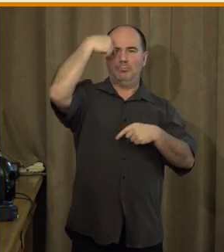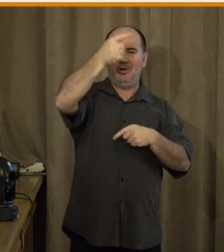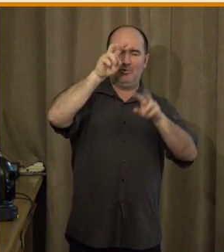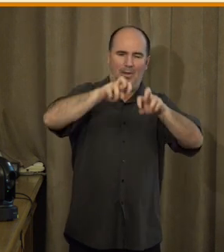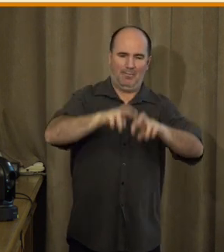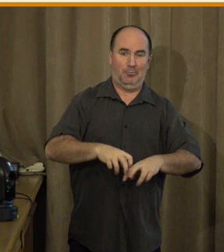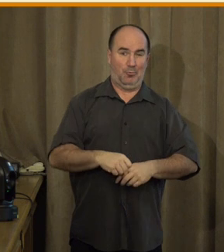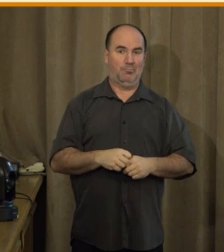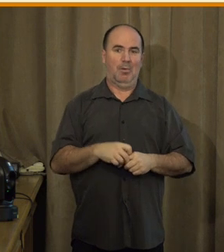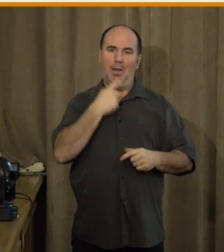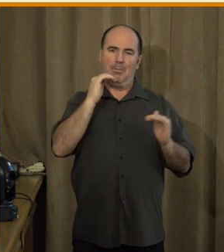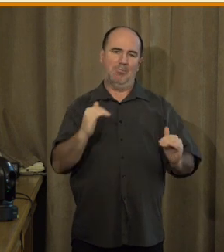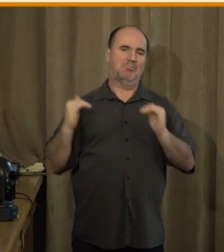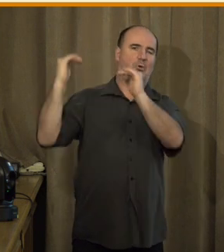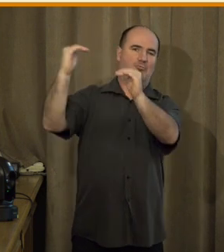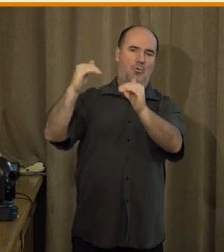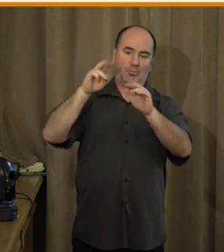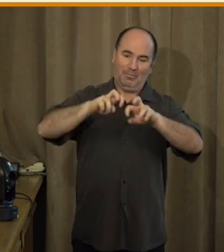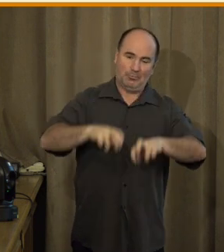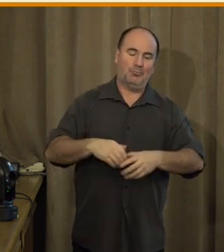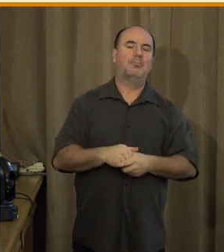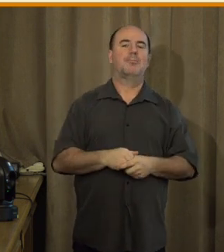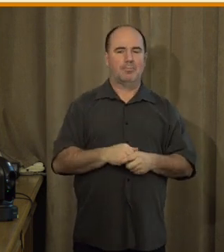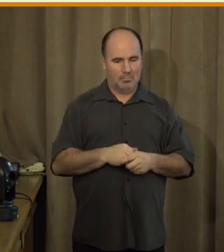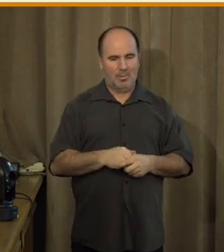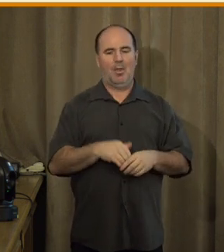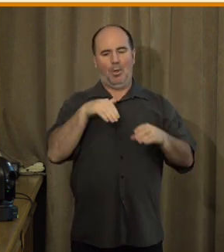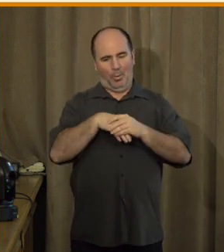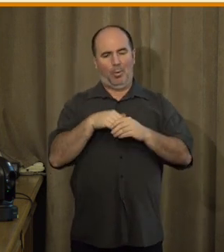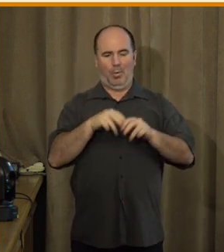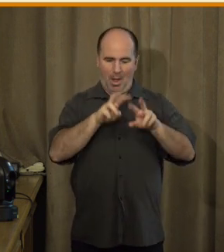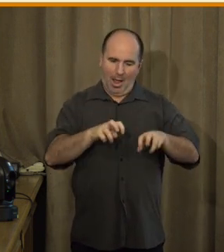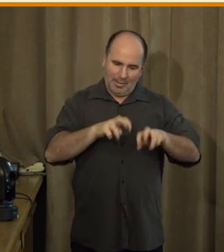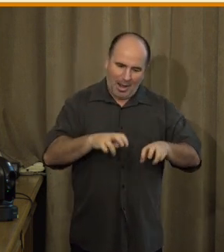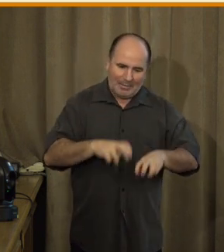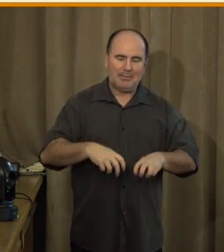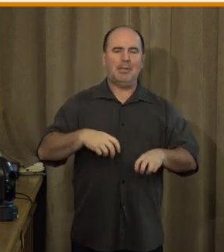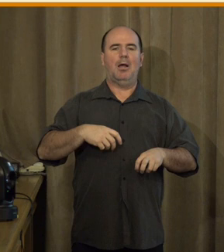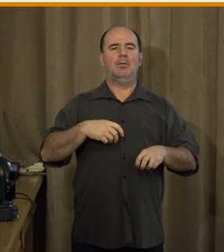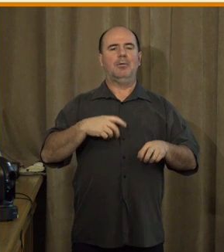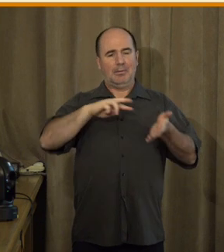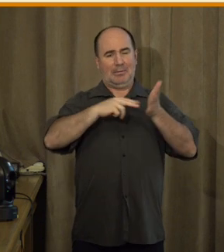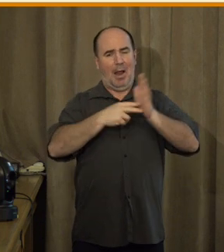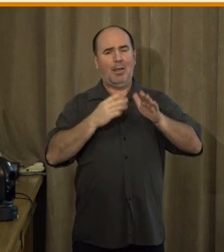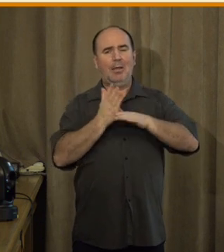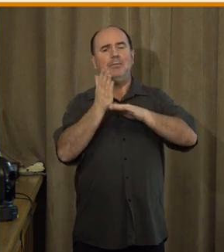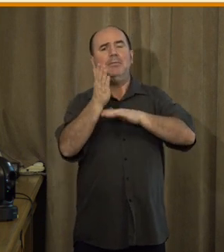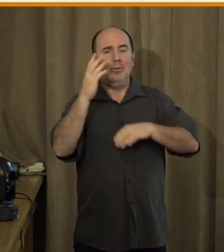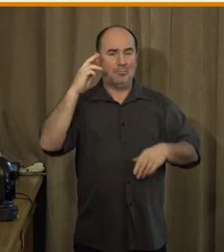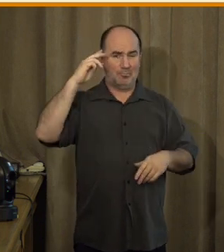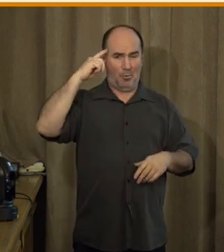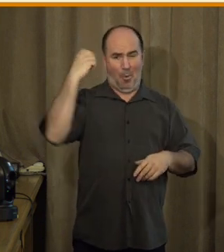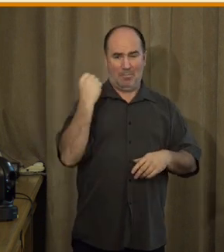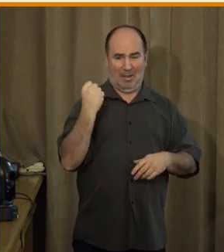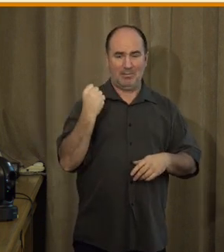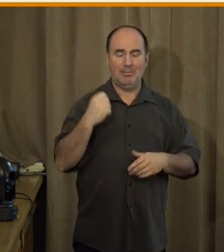digitální inkluze. Je to jednak ta analýza právě těch strategických kompetenci uživatelů internetu, abychom měli